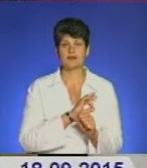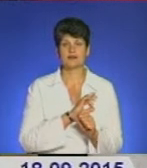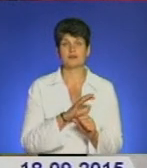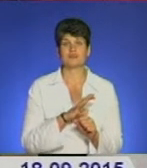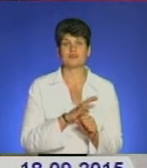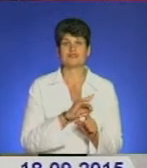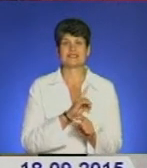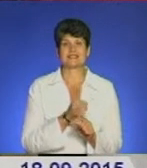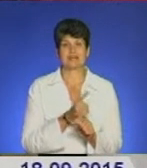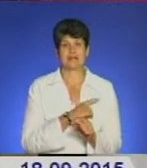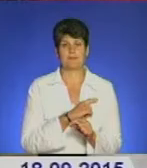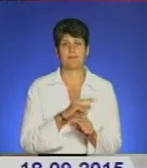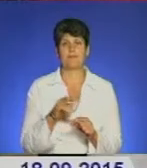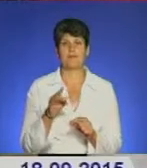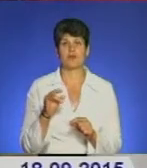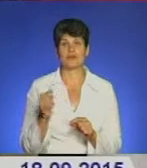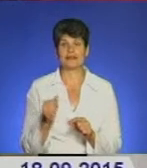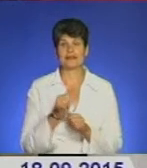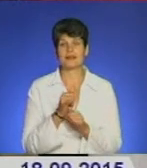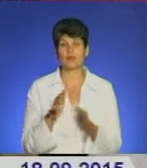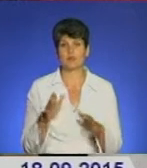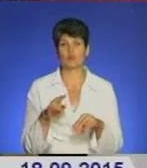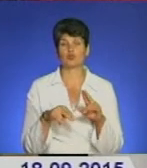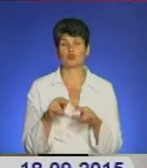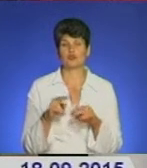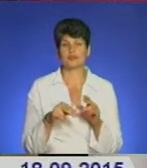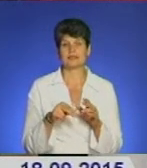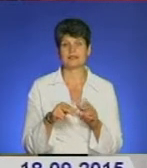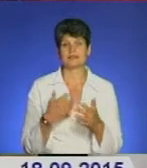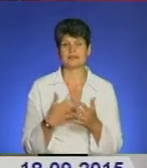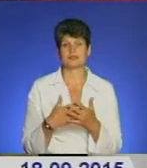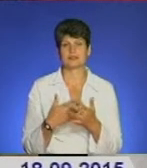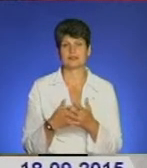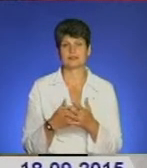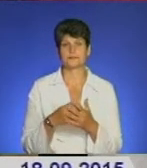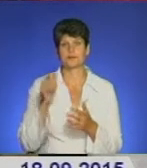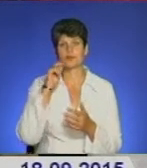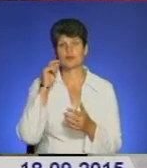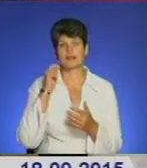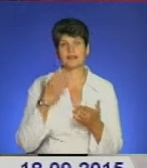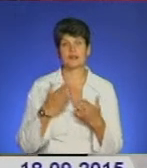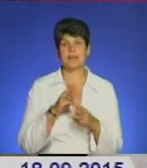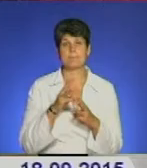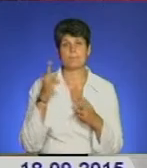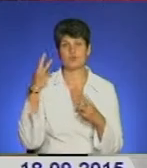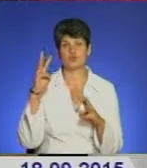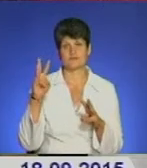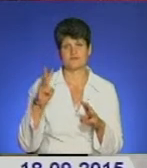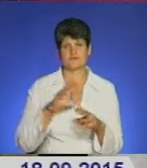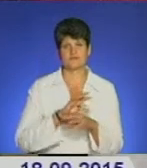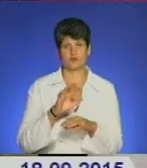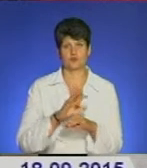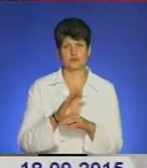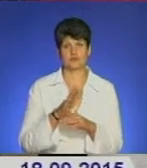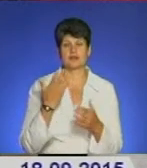дуже сильний прогрес. Я вважаю, що неможливо побудувати, скажімо, модерну країну, якщо не модернізувати виробництво, якщо не